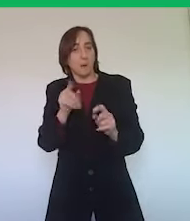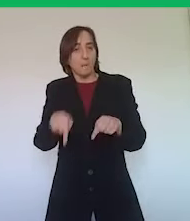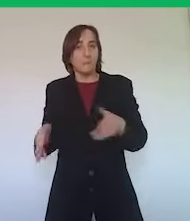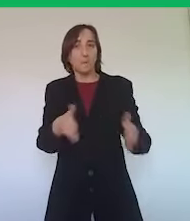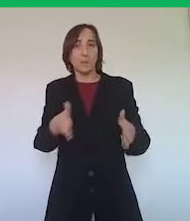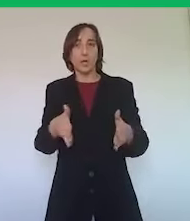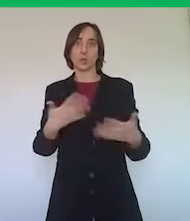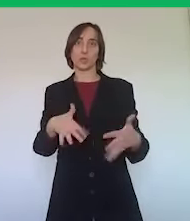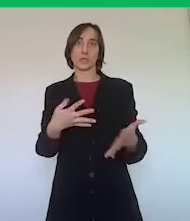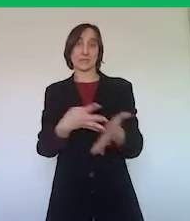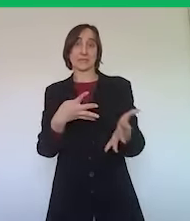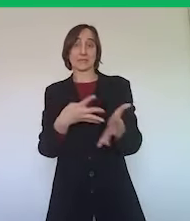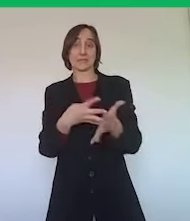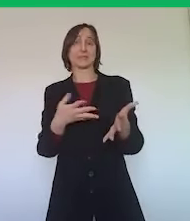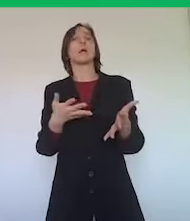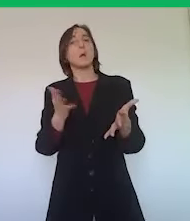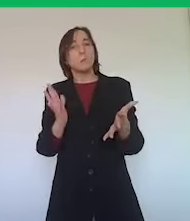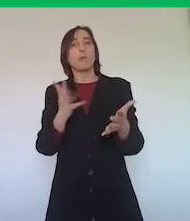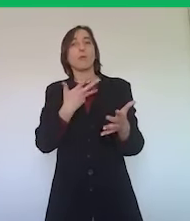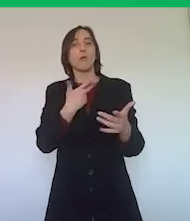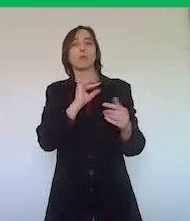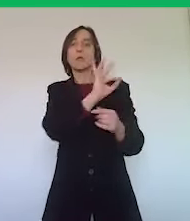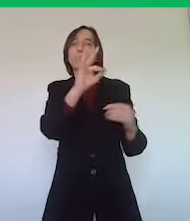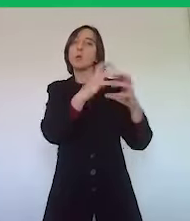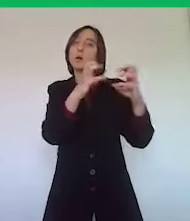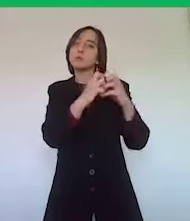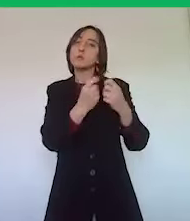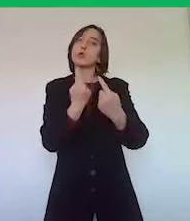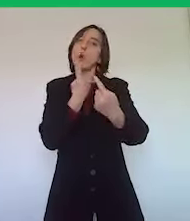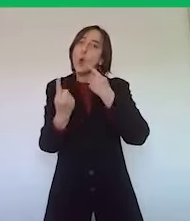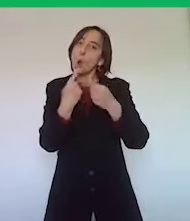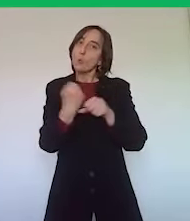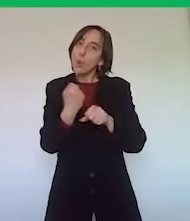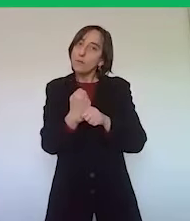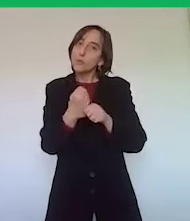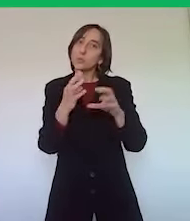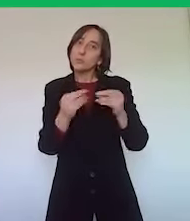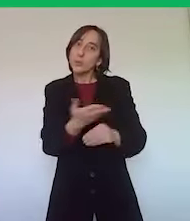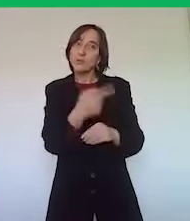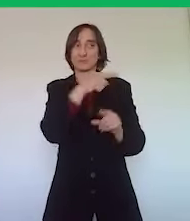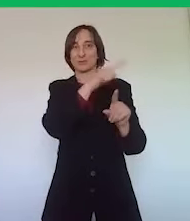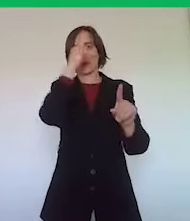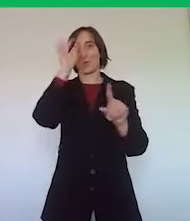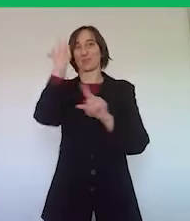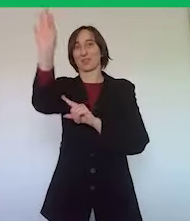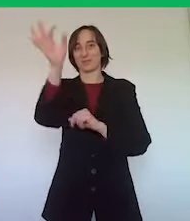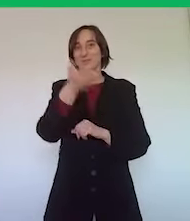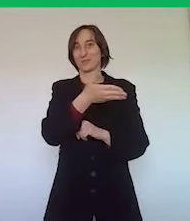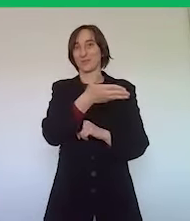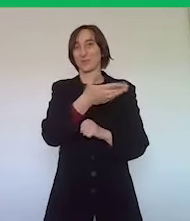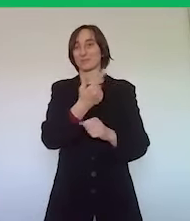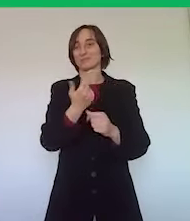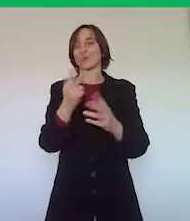aziende che fanno colloqui di lavoro con l'obiettivo evidentemente di